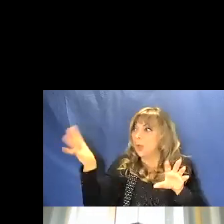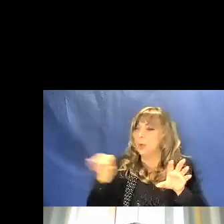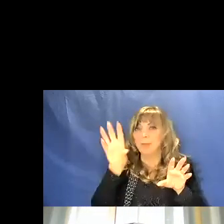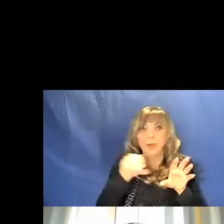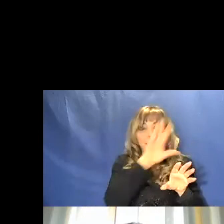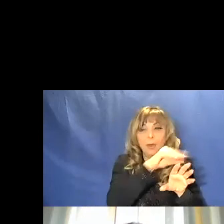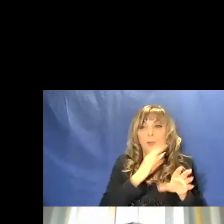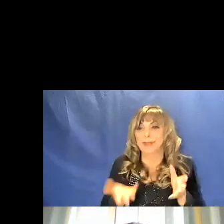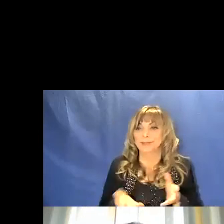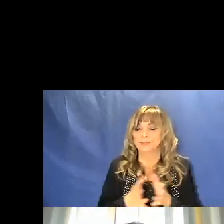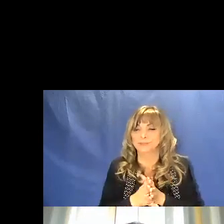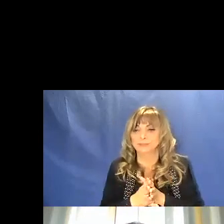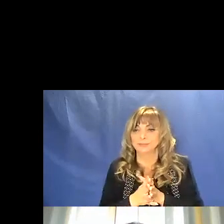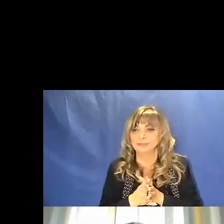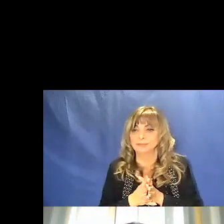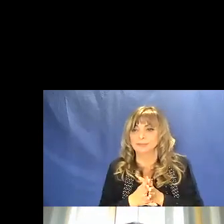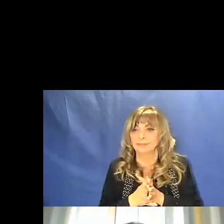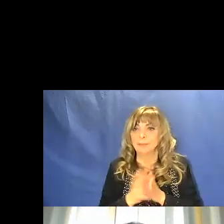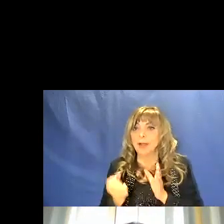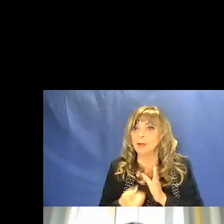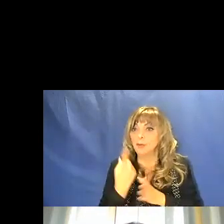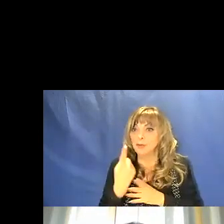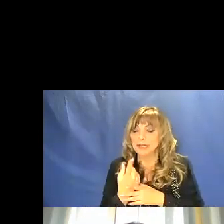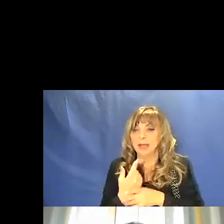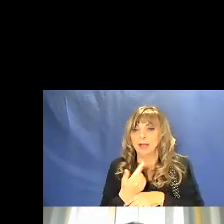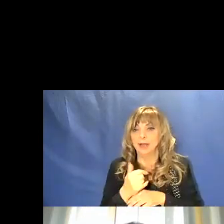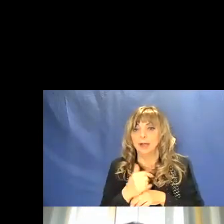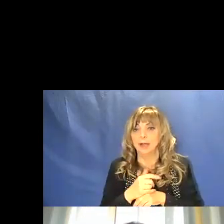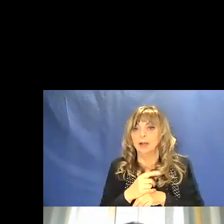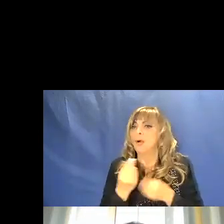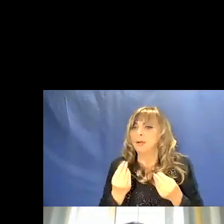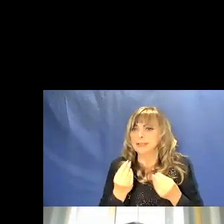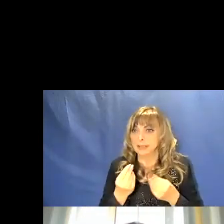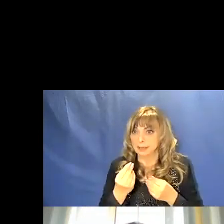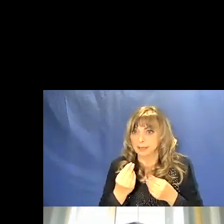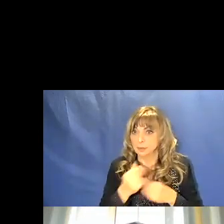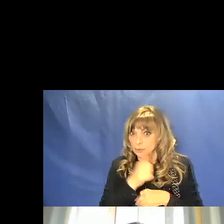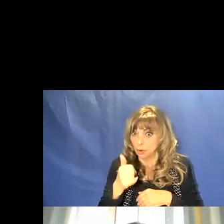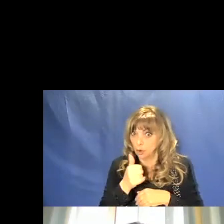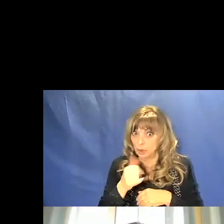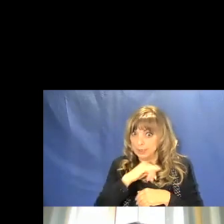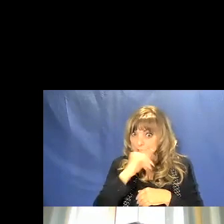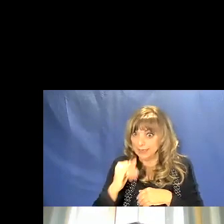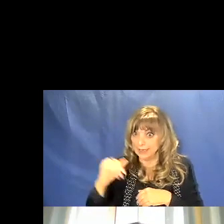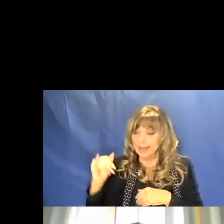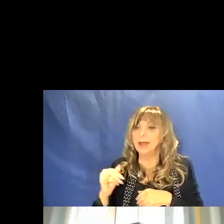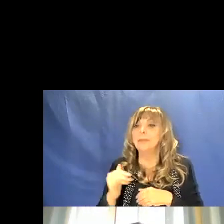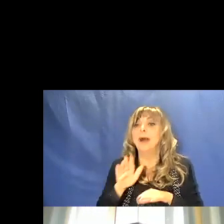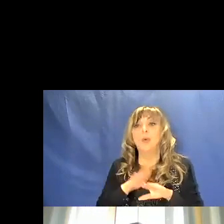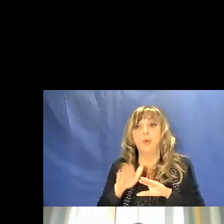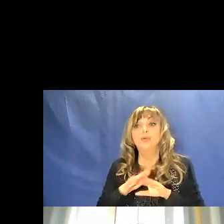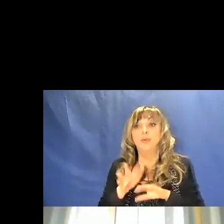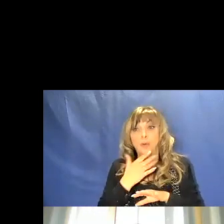la grande novità non è solo l'invenzione della linea è anche l'uso del colore